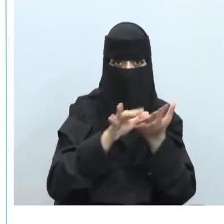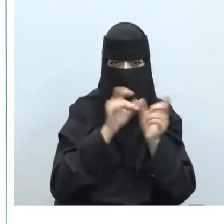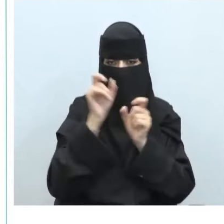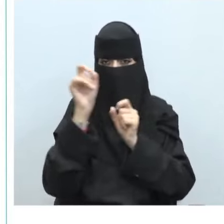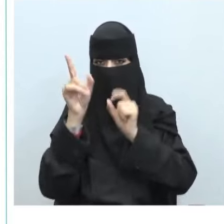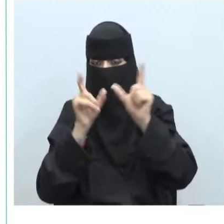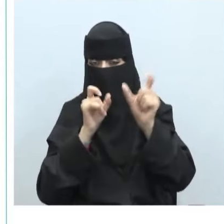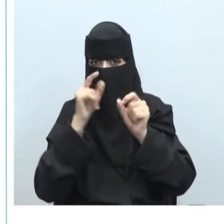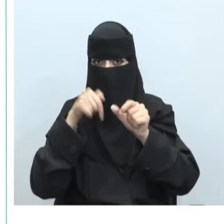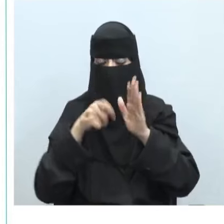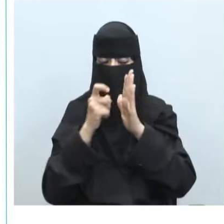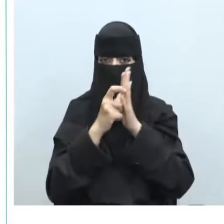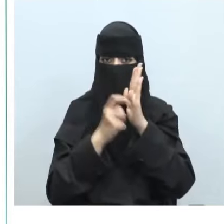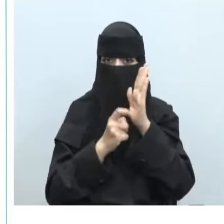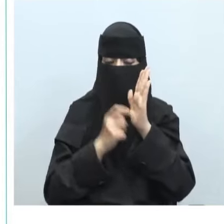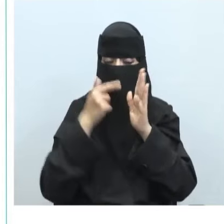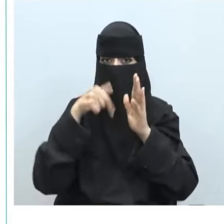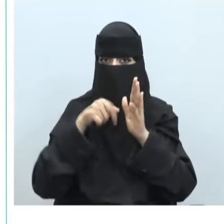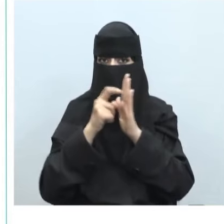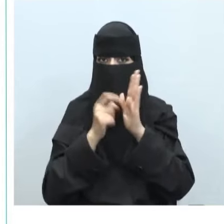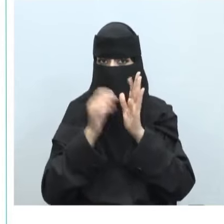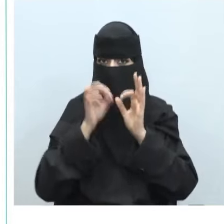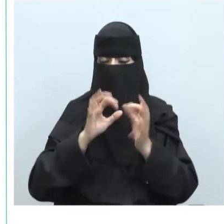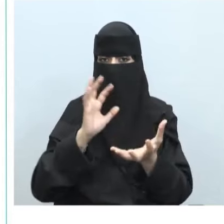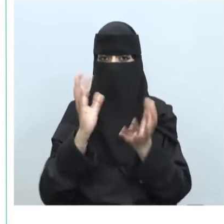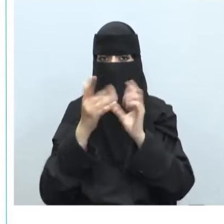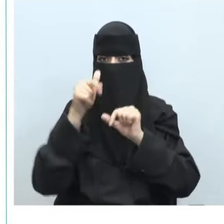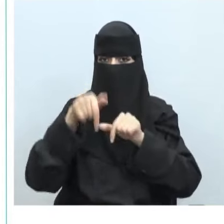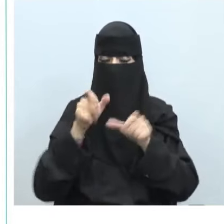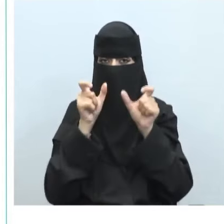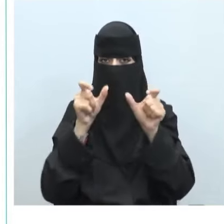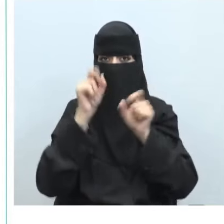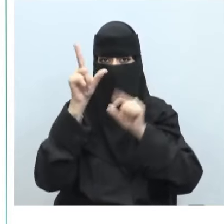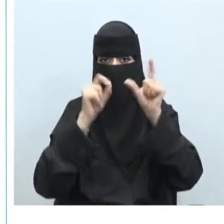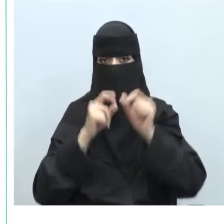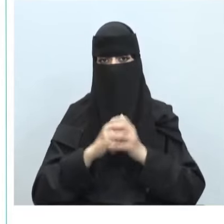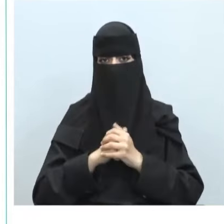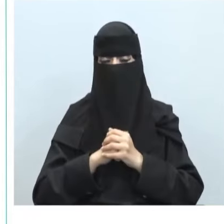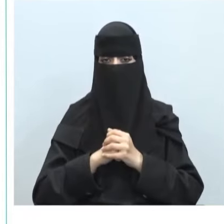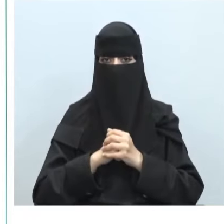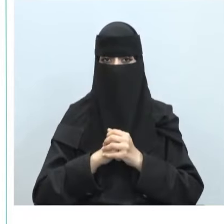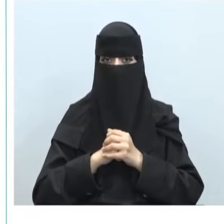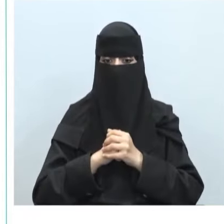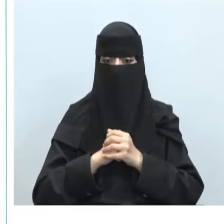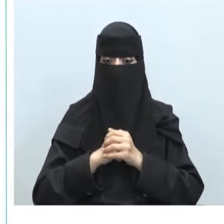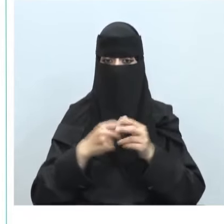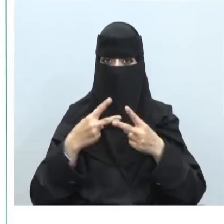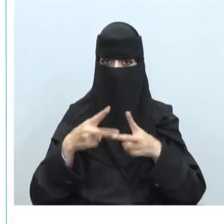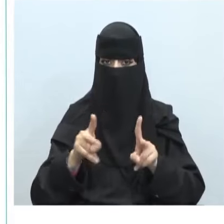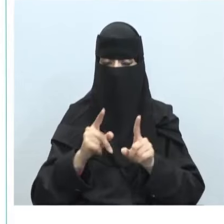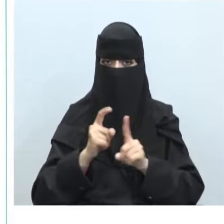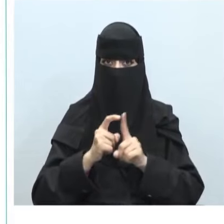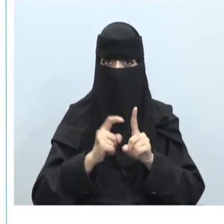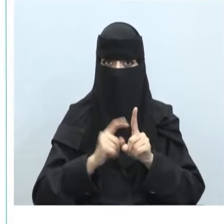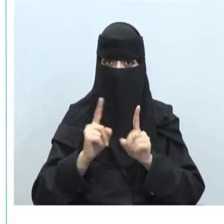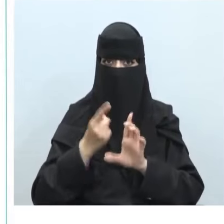والقوانين والضوابط الدولية للأمن السبراني نبدأ بأنظمة